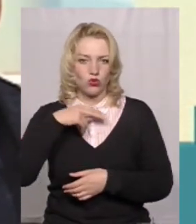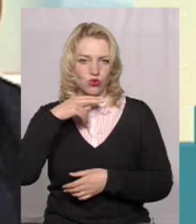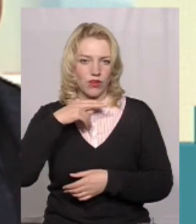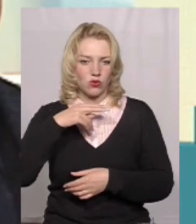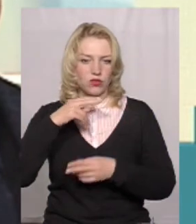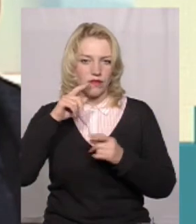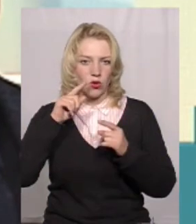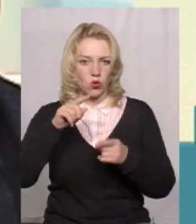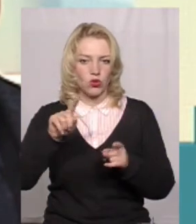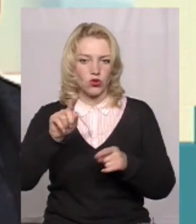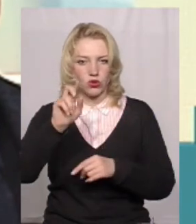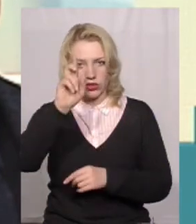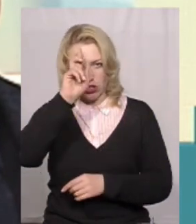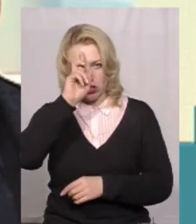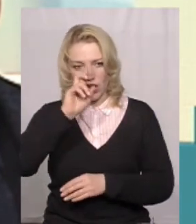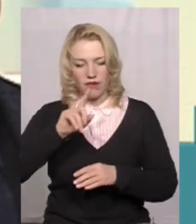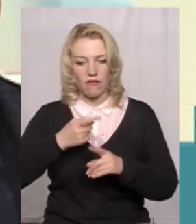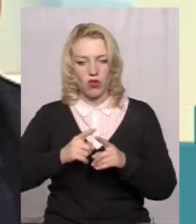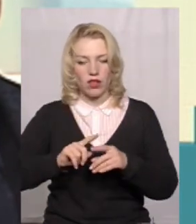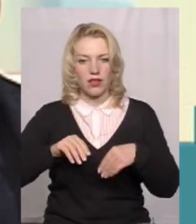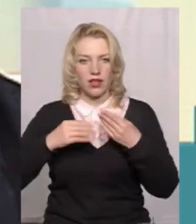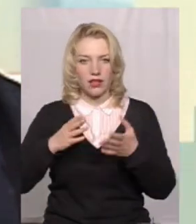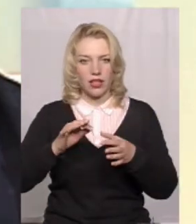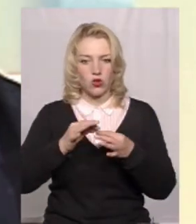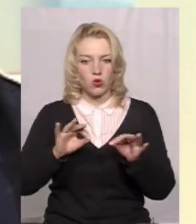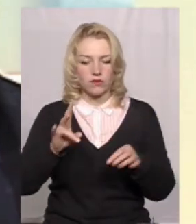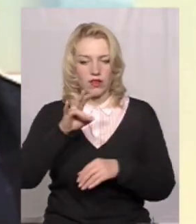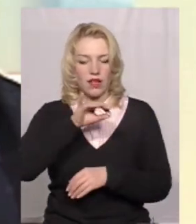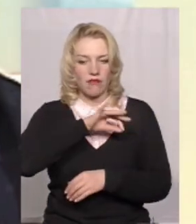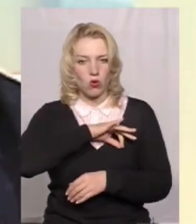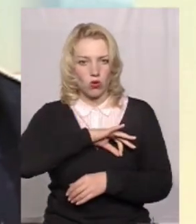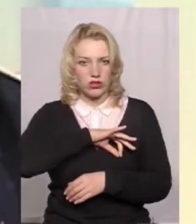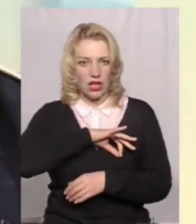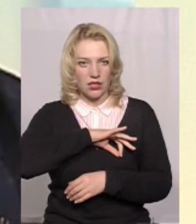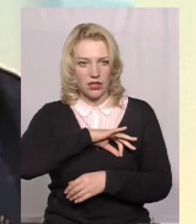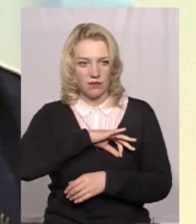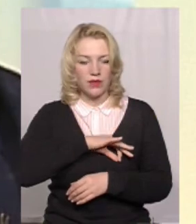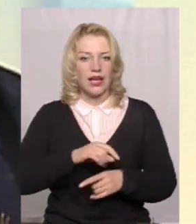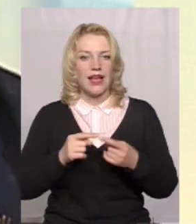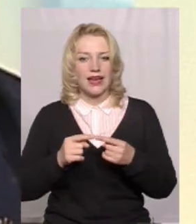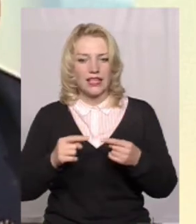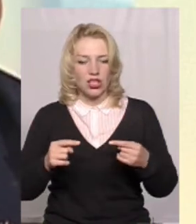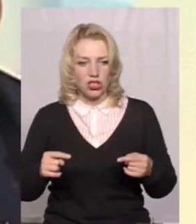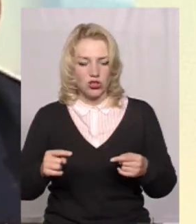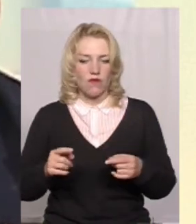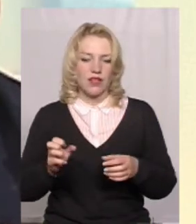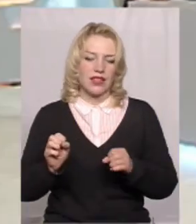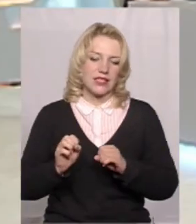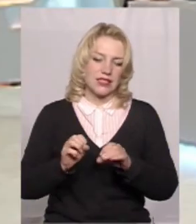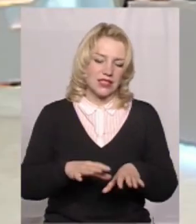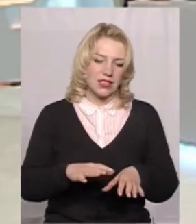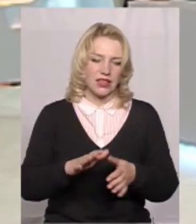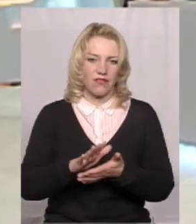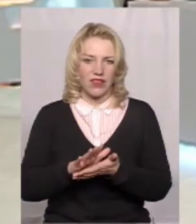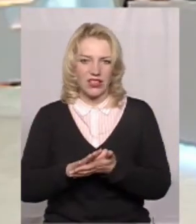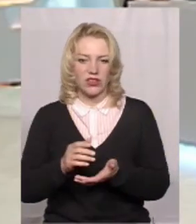увагу, що держава, вона дає дозвіл на якесь використання речовин, на скид, викиди. І